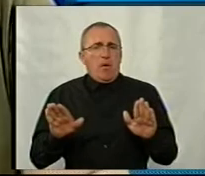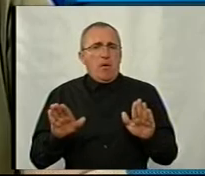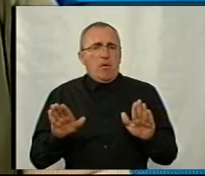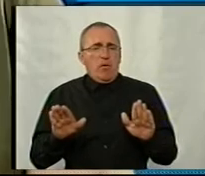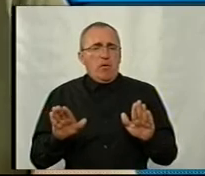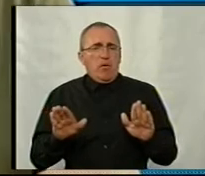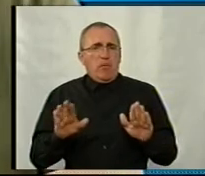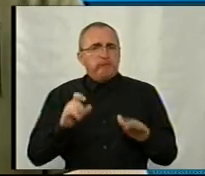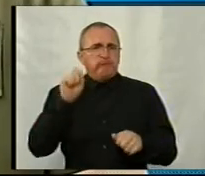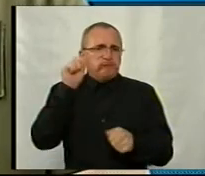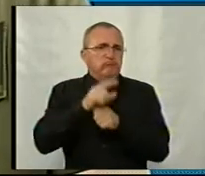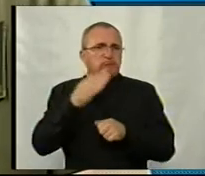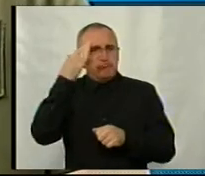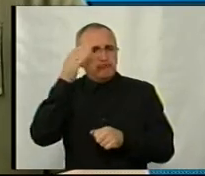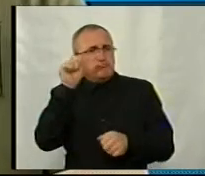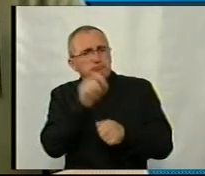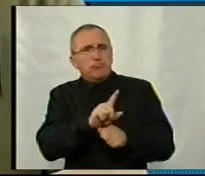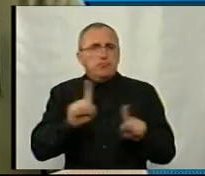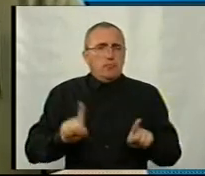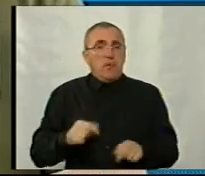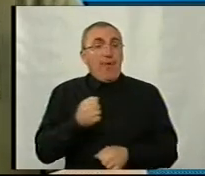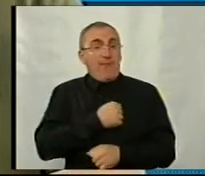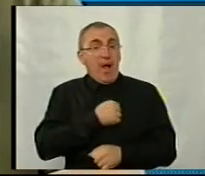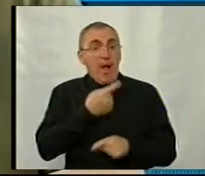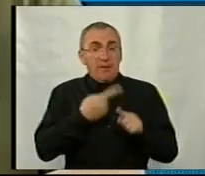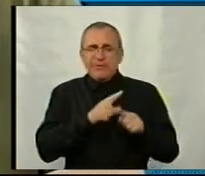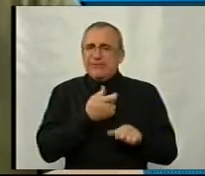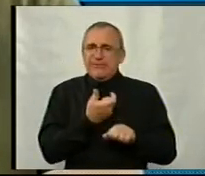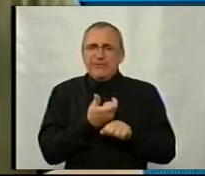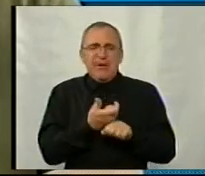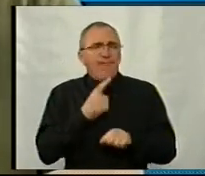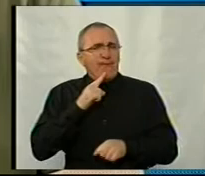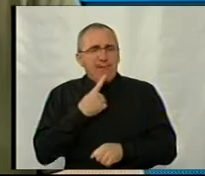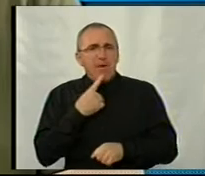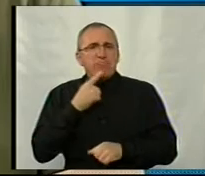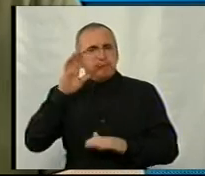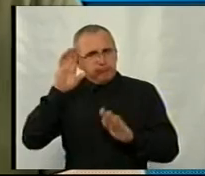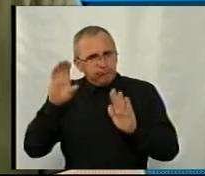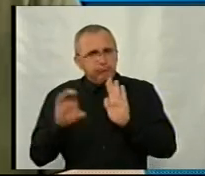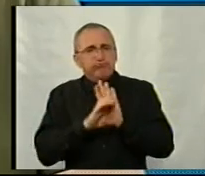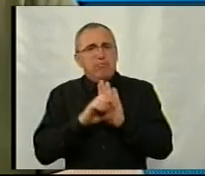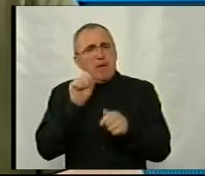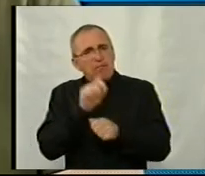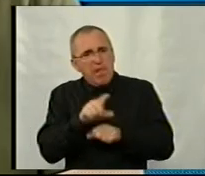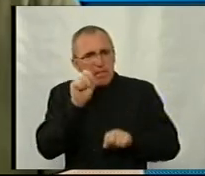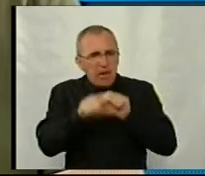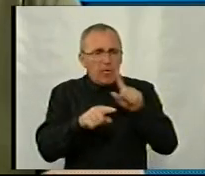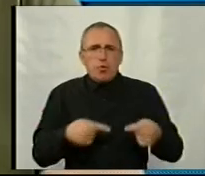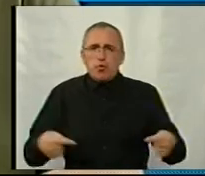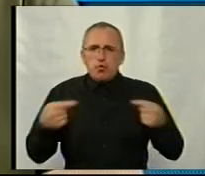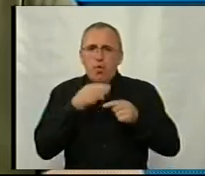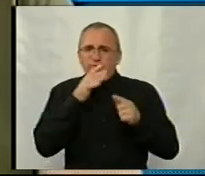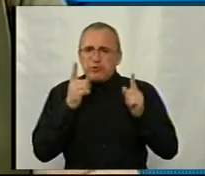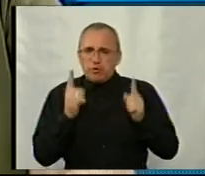Ну, коритися наказом просто людина фізично... В армії, до речі, це найважче. Це навчитися коритися наказом. Виконувати накази в точності, срок і